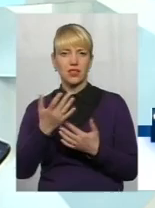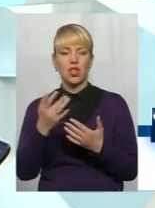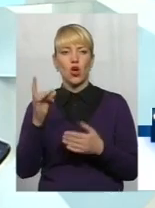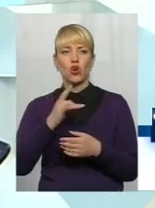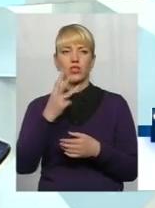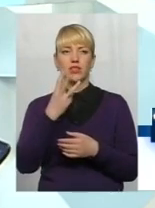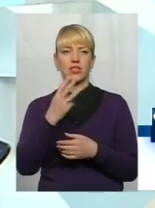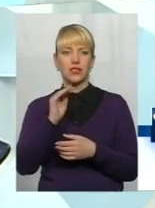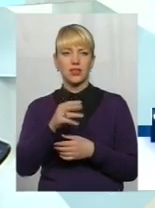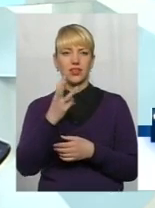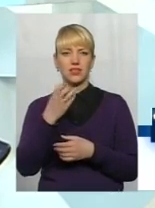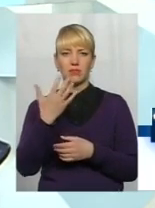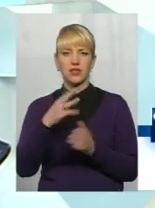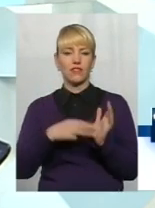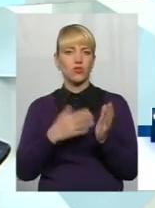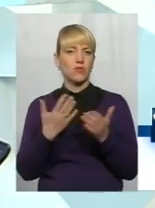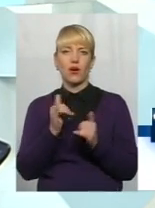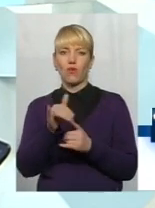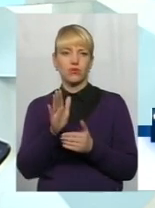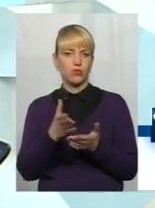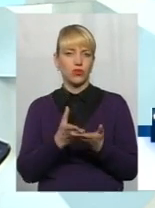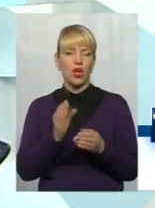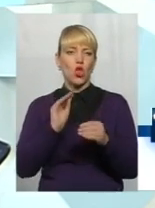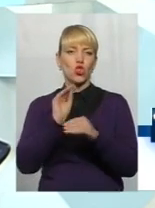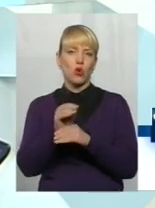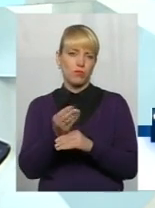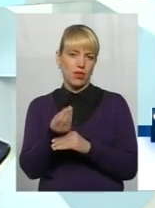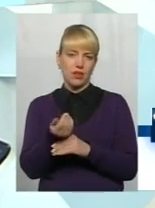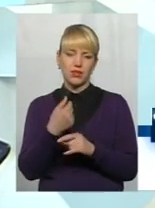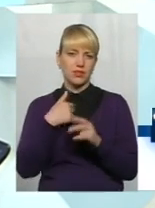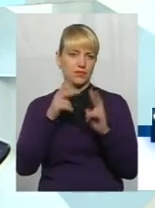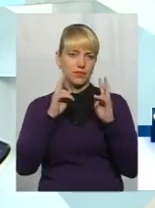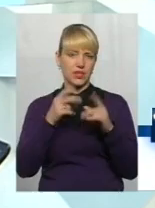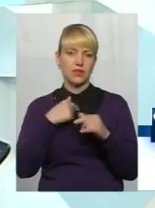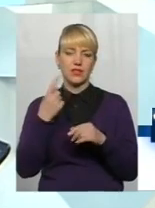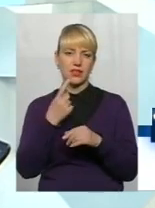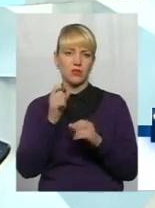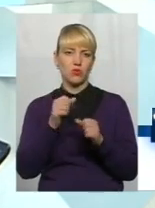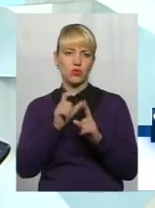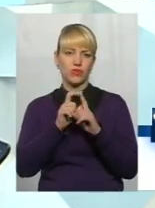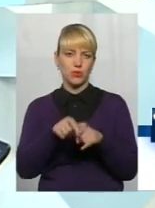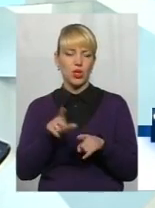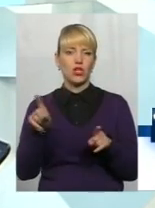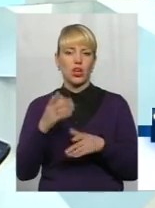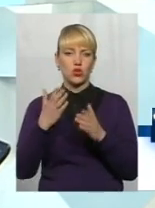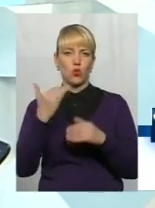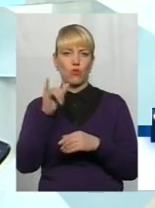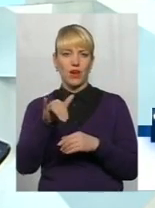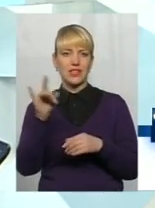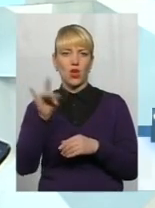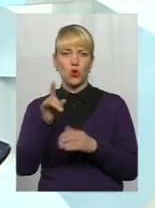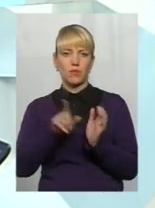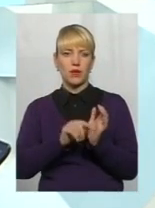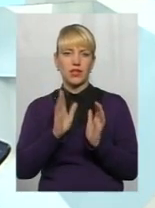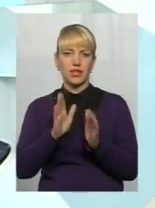3358, яка буде у вас доплата, я можу сказати єдине. Якщо це у вас розмір пенсії лише